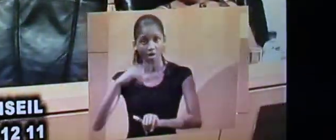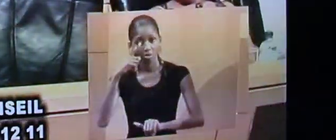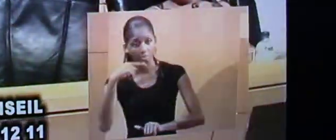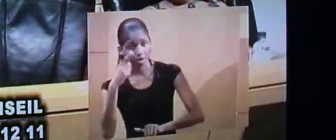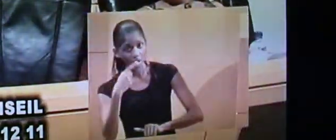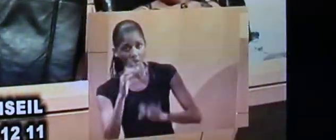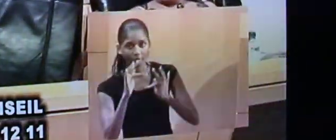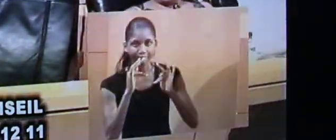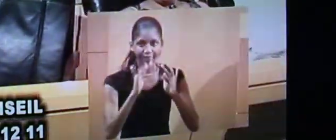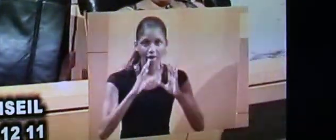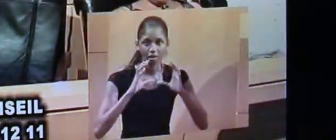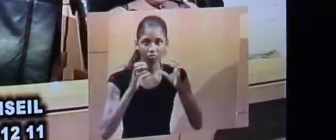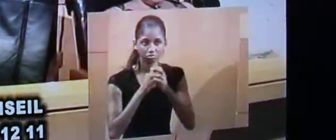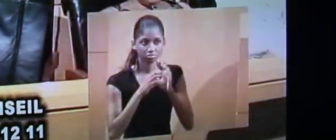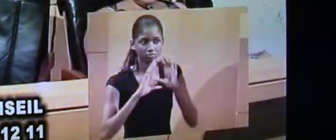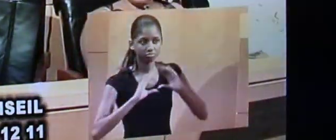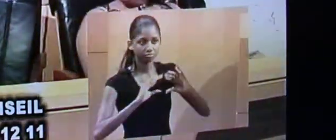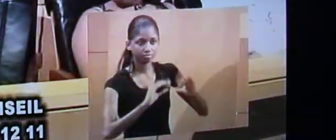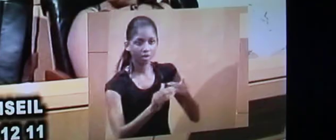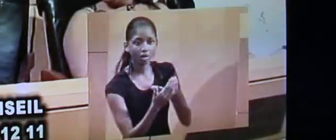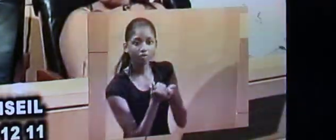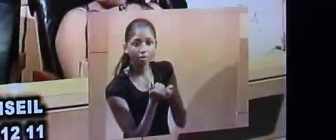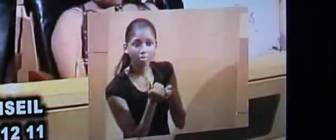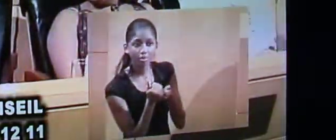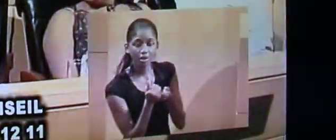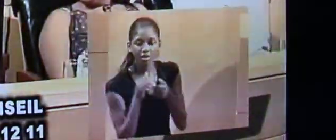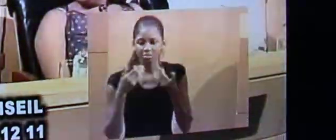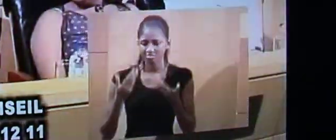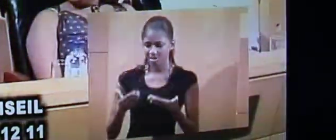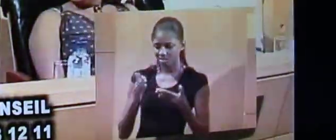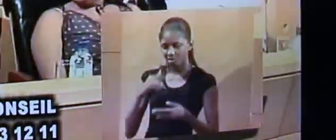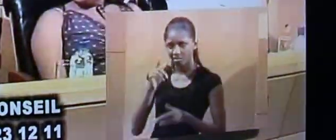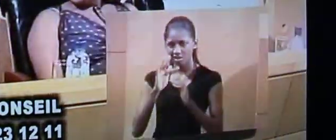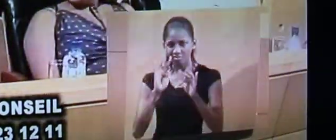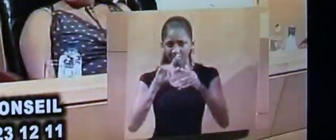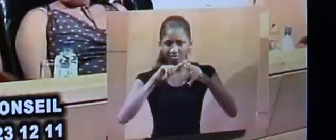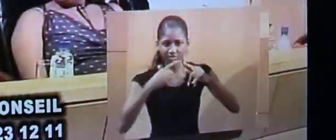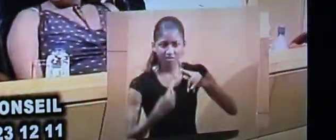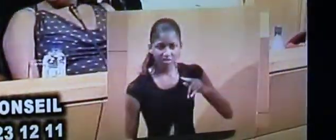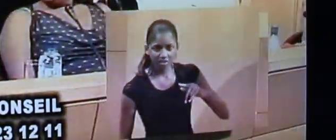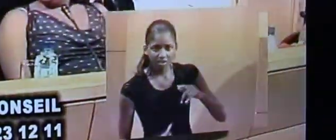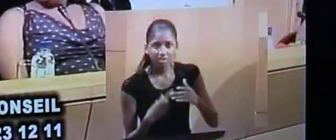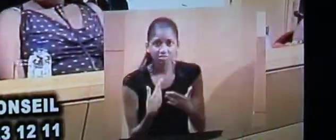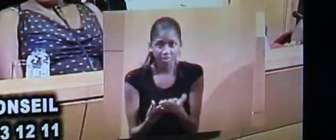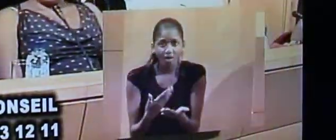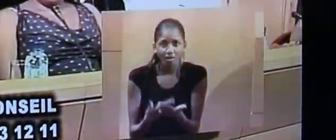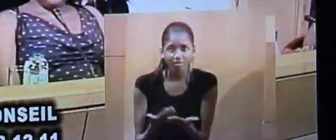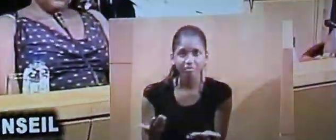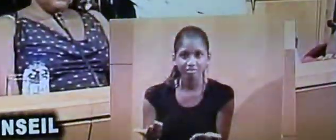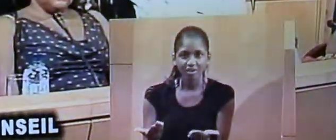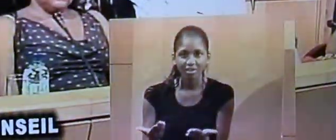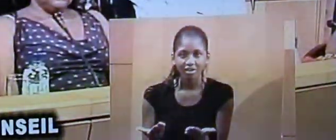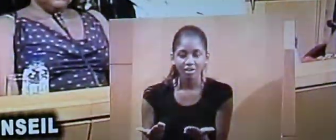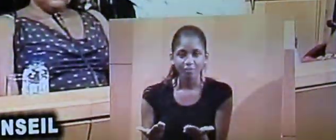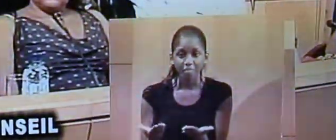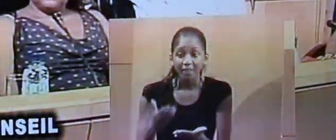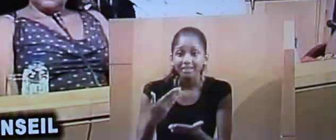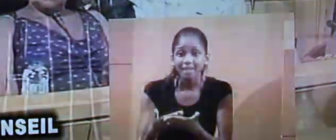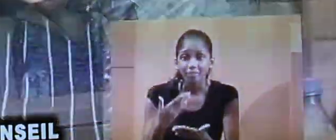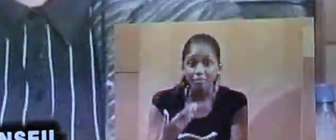matelas. Et puis maintenant, on parle de déficit. C'est la preuve. C'est la preuve d'une